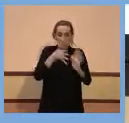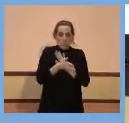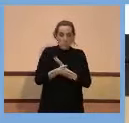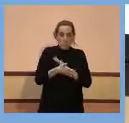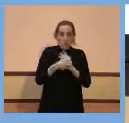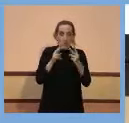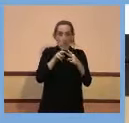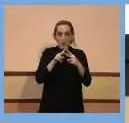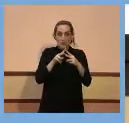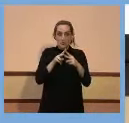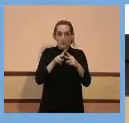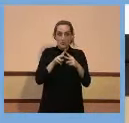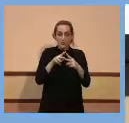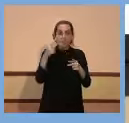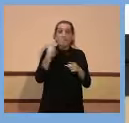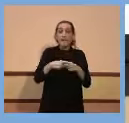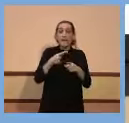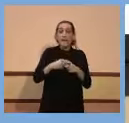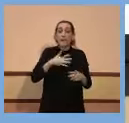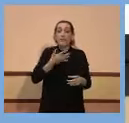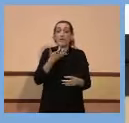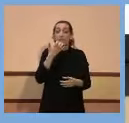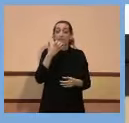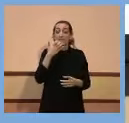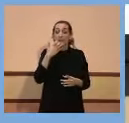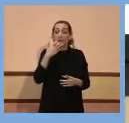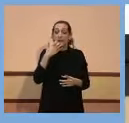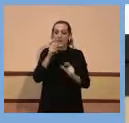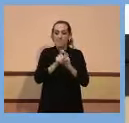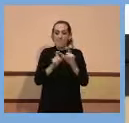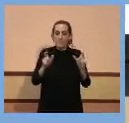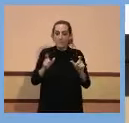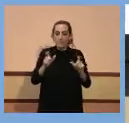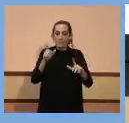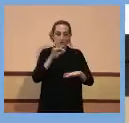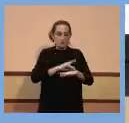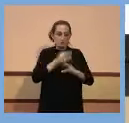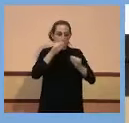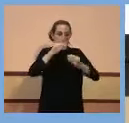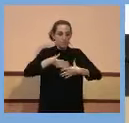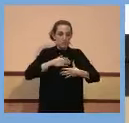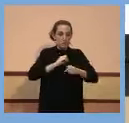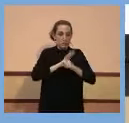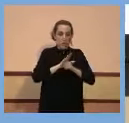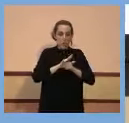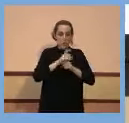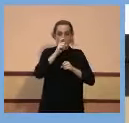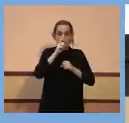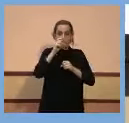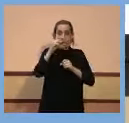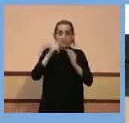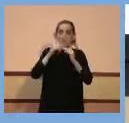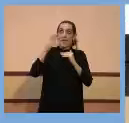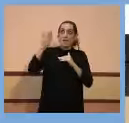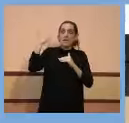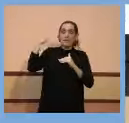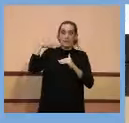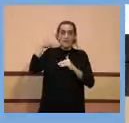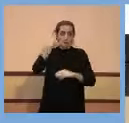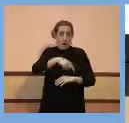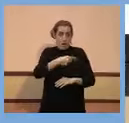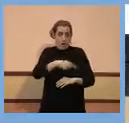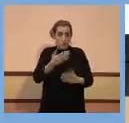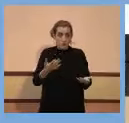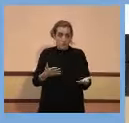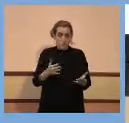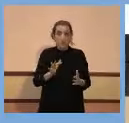podem tenir gent que hagi patit la malaltia fa més d'un any o un any, que el que ens diuen els estudis és que, certament,